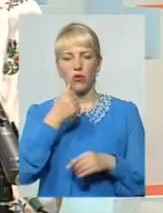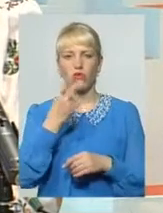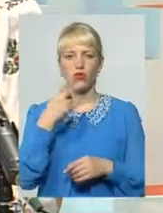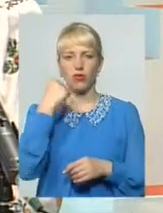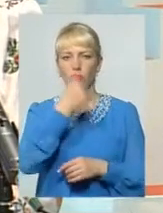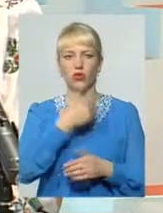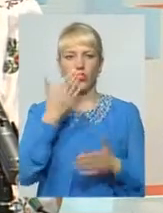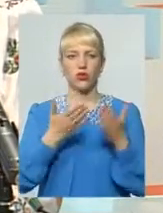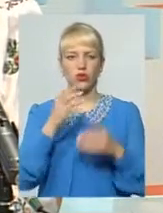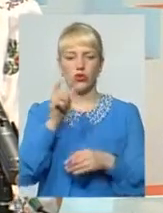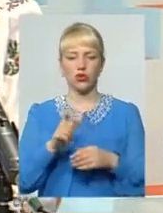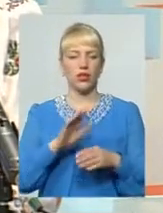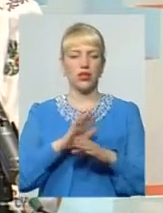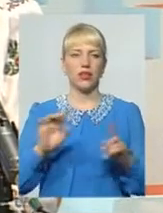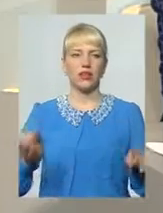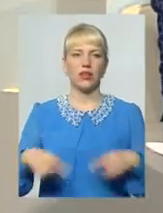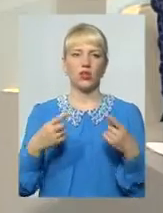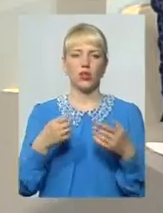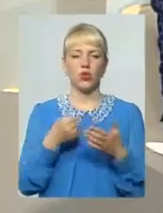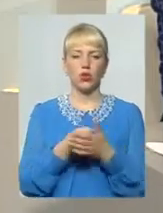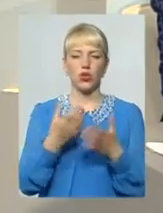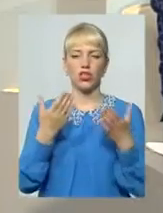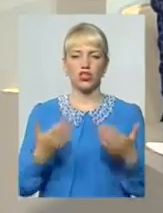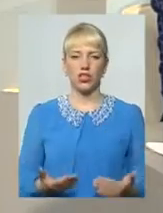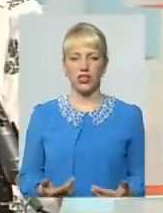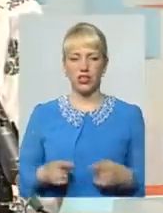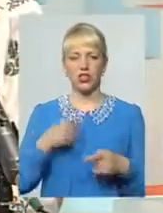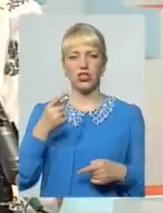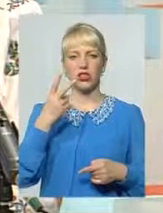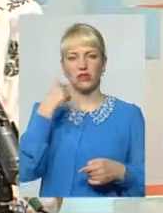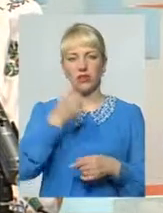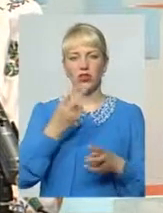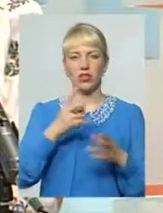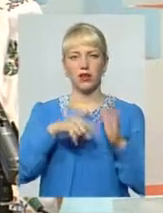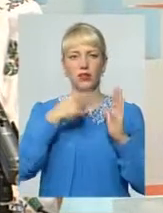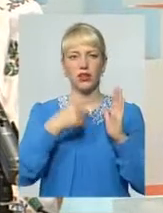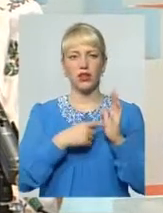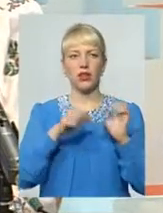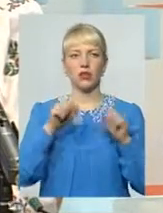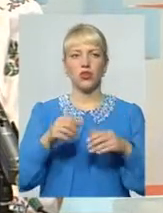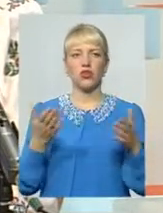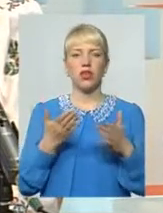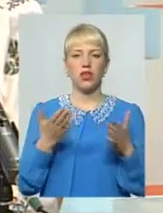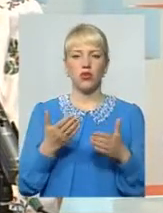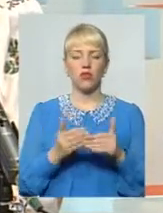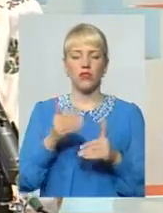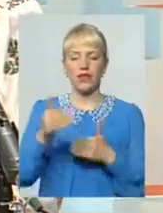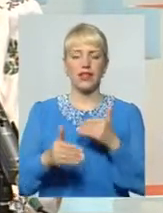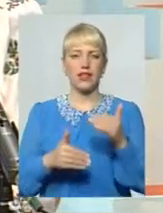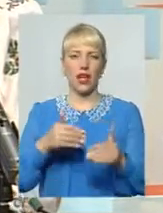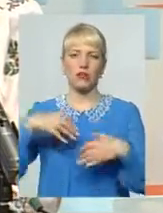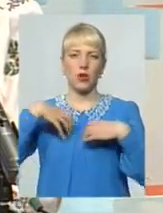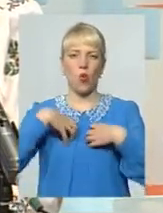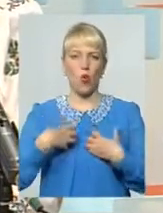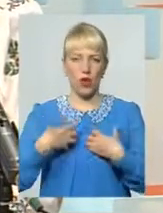не відновилася до життя через два роки, вже треба ставити питання, що на якомусь етапі горя вона застрягла І тут